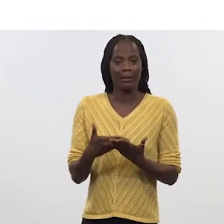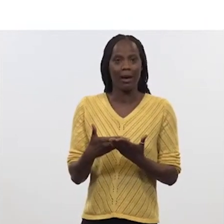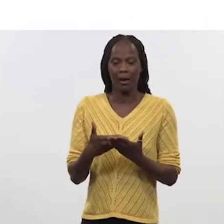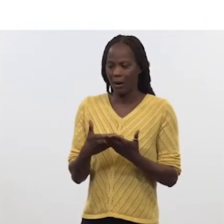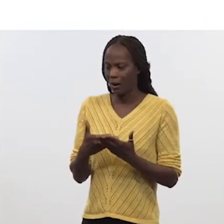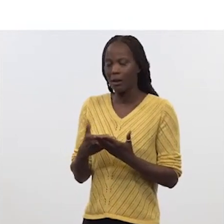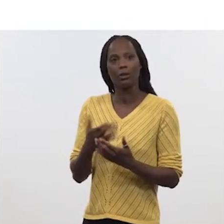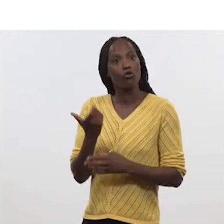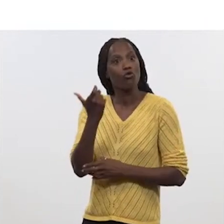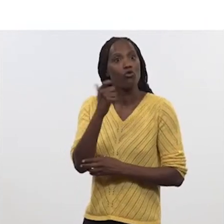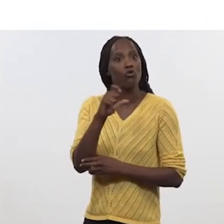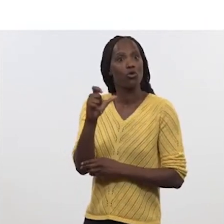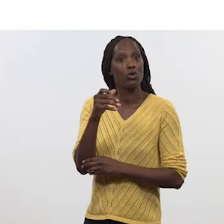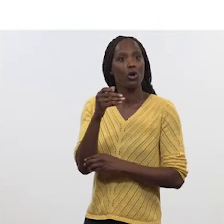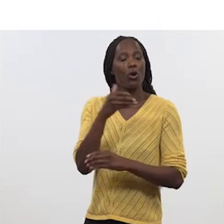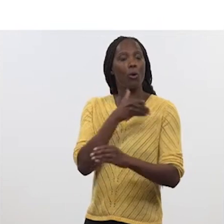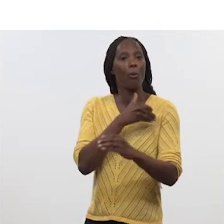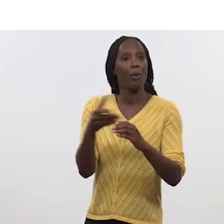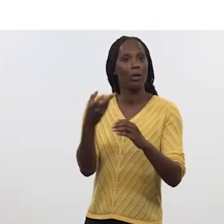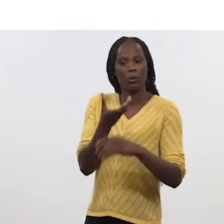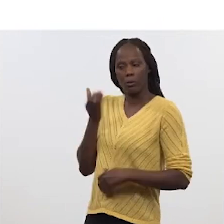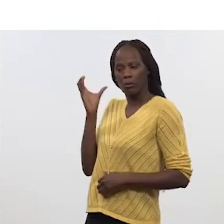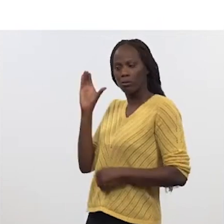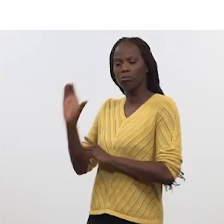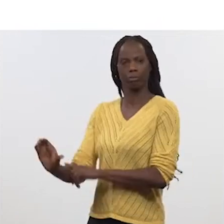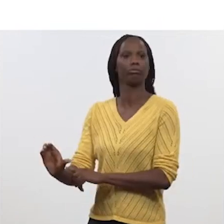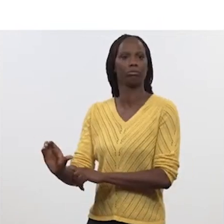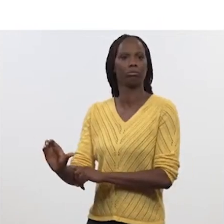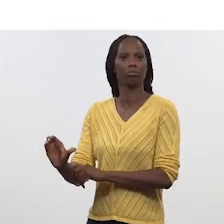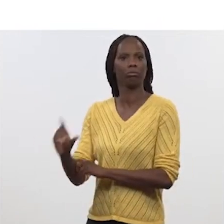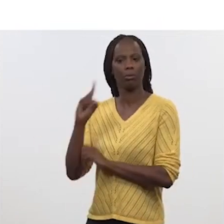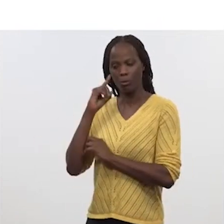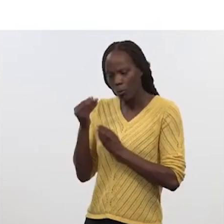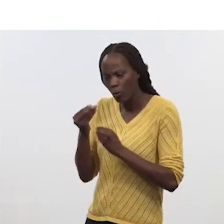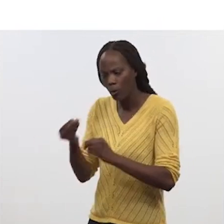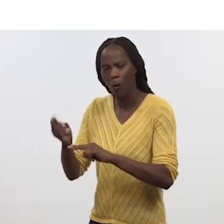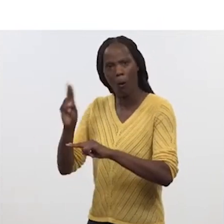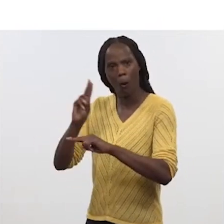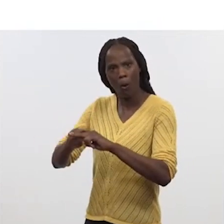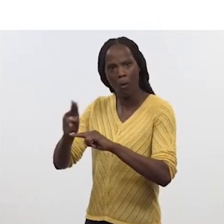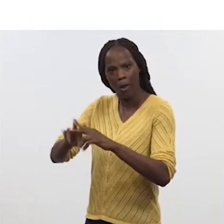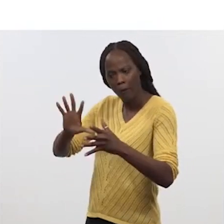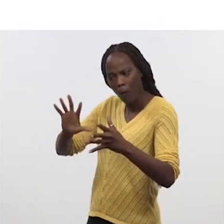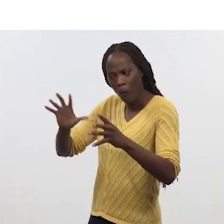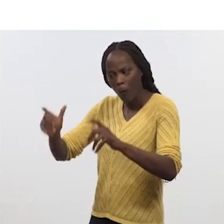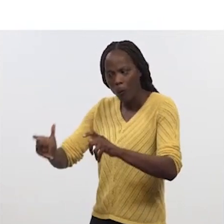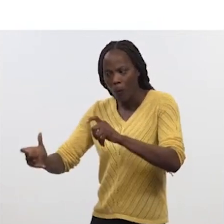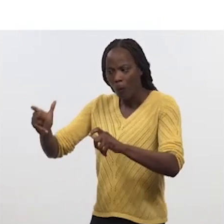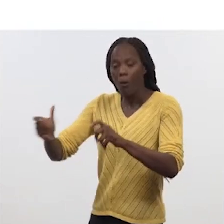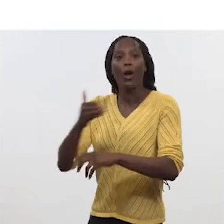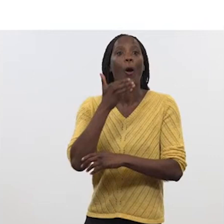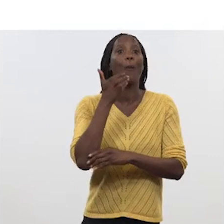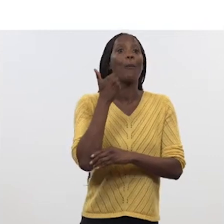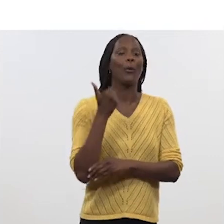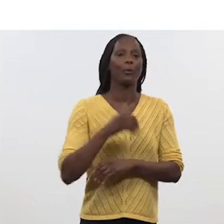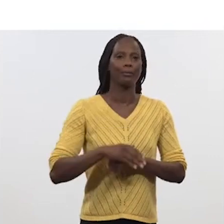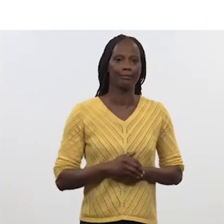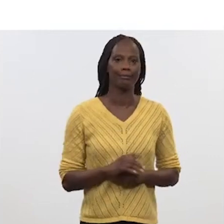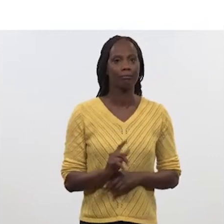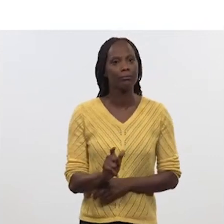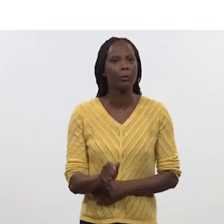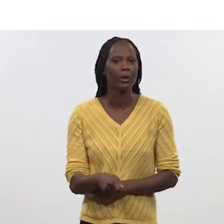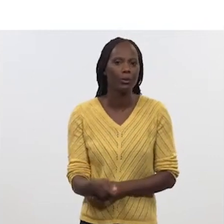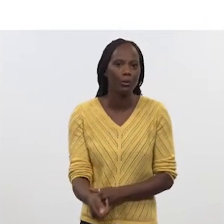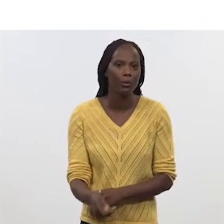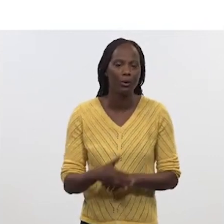de 200 millions d'euros qui seront alloués ici pour l'avenir de cette base aérienne en différents travaux pour l'avenir. Alors, évidemment, nous avions au